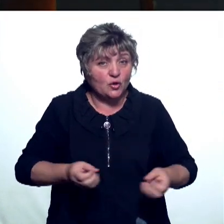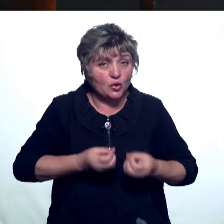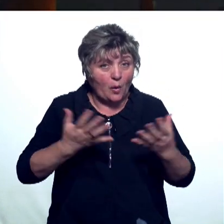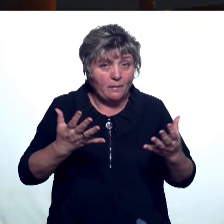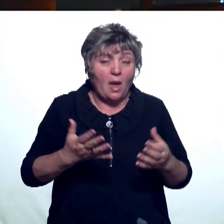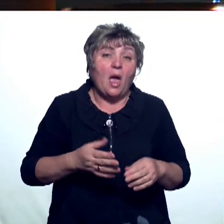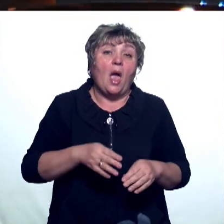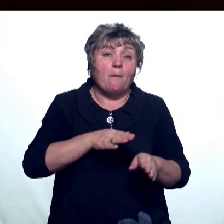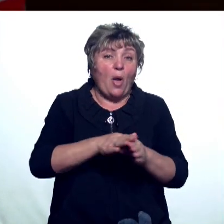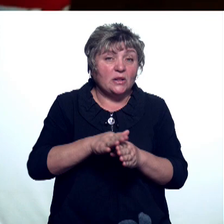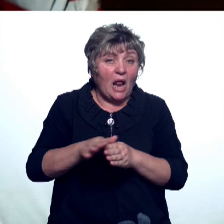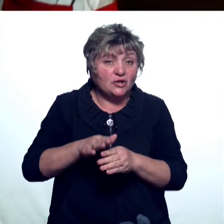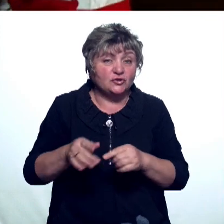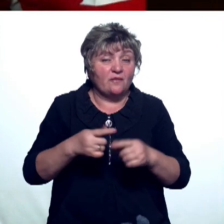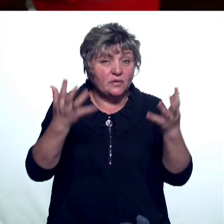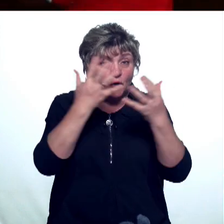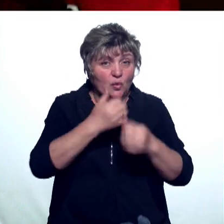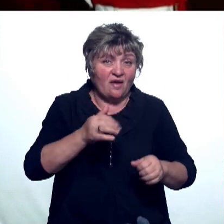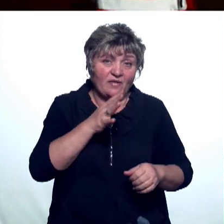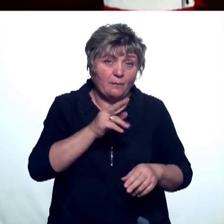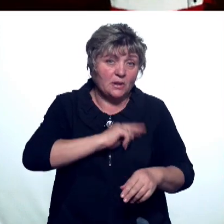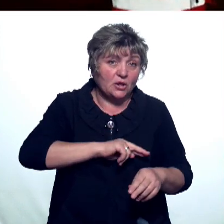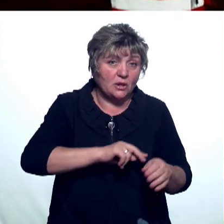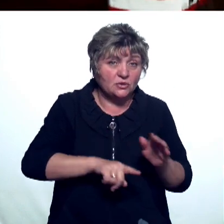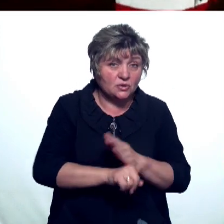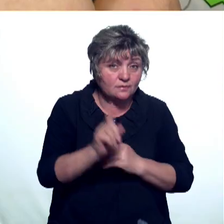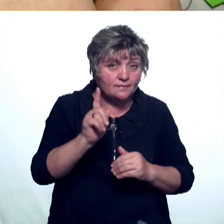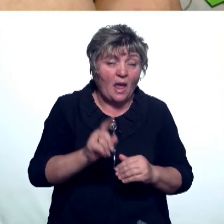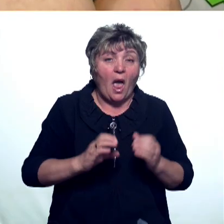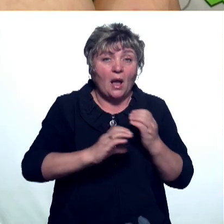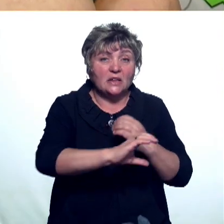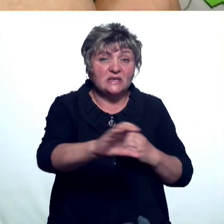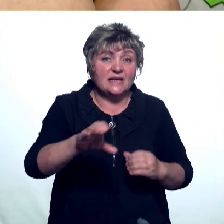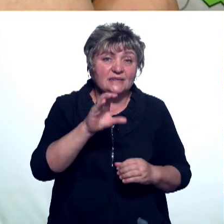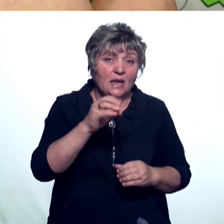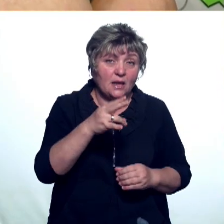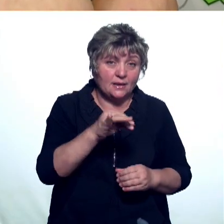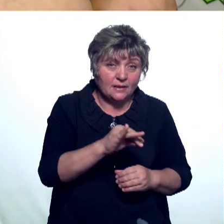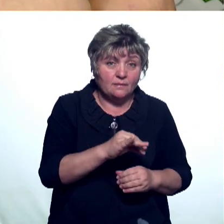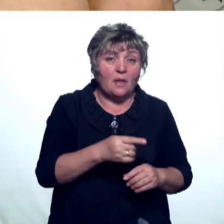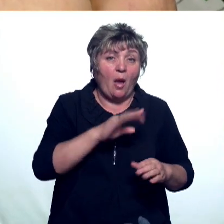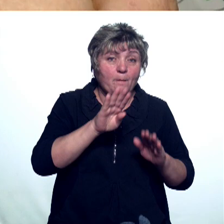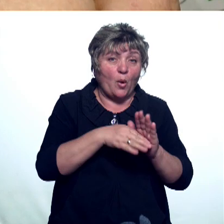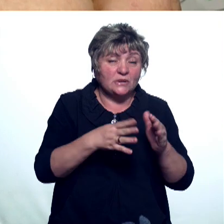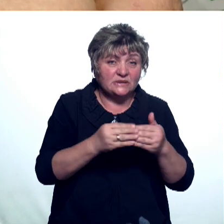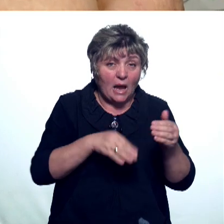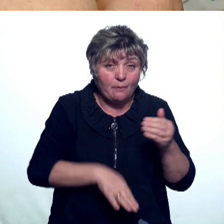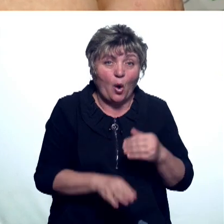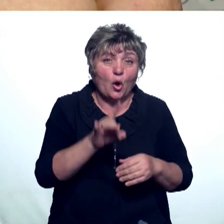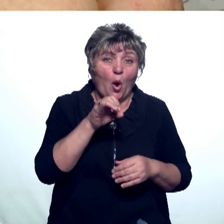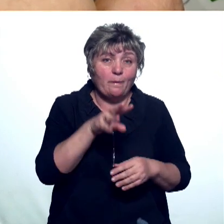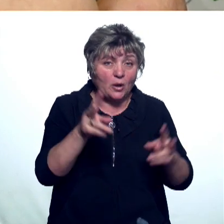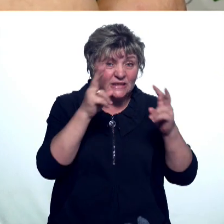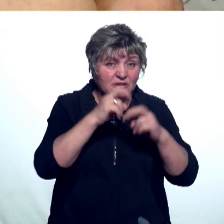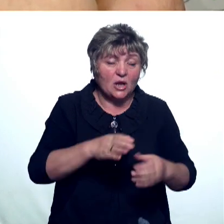подрядчик на смену заступает в ночное время. Здесь ремонтируют канализационные сети. Первым под землю запустили робота. Он